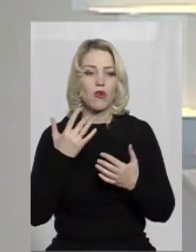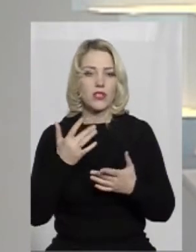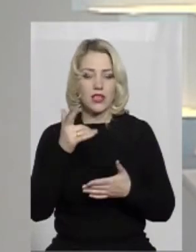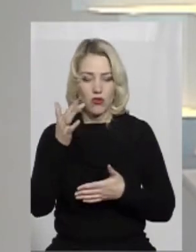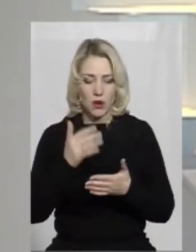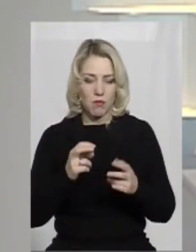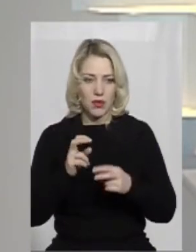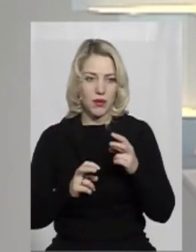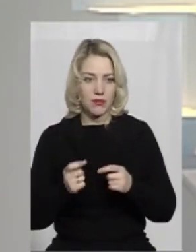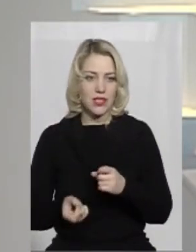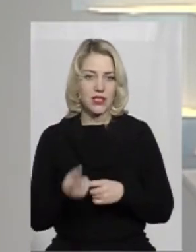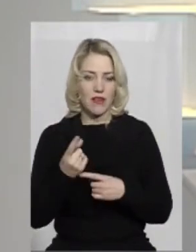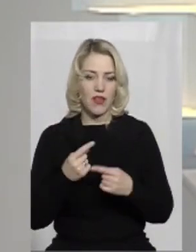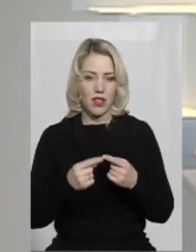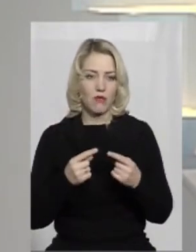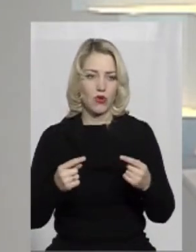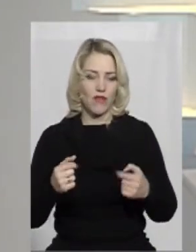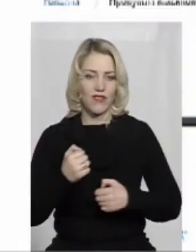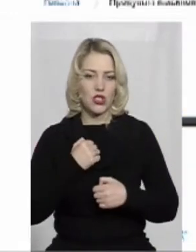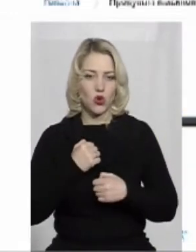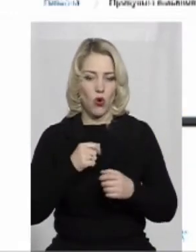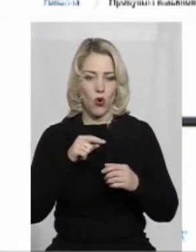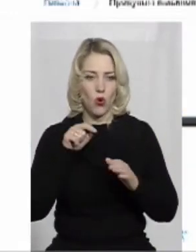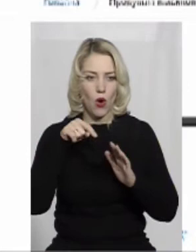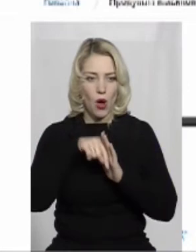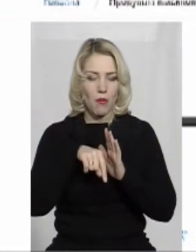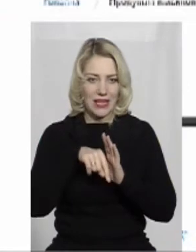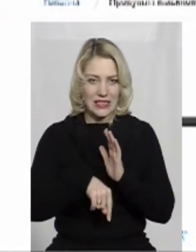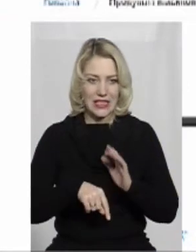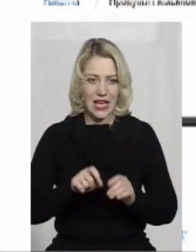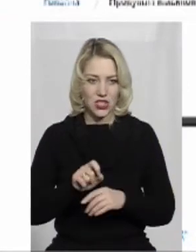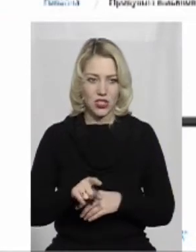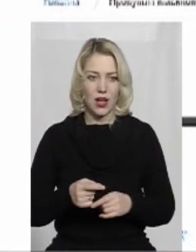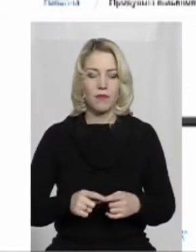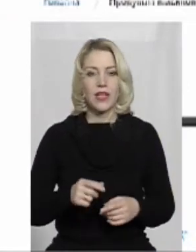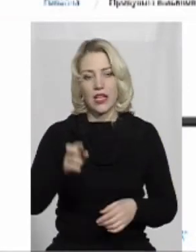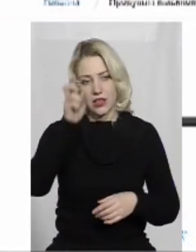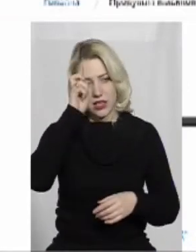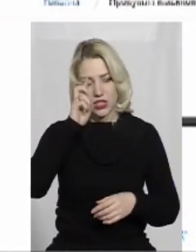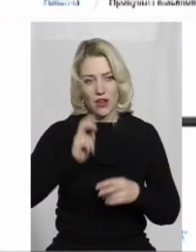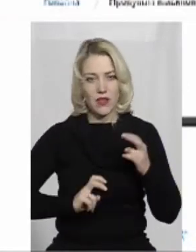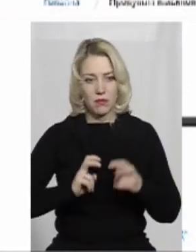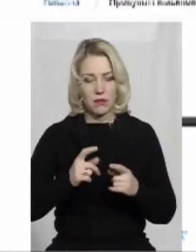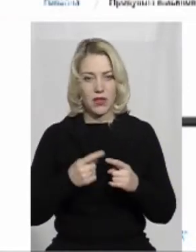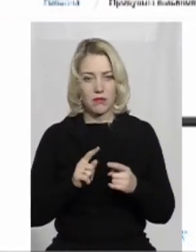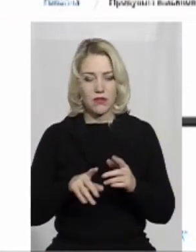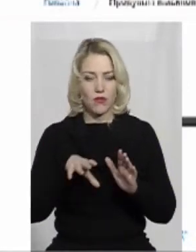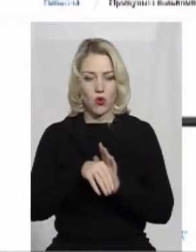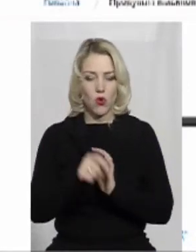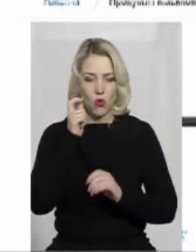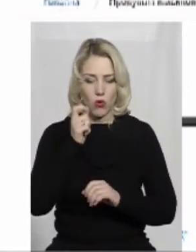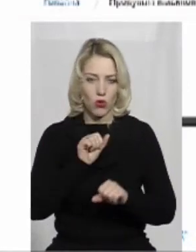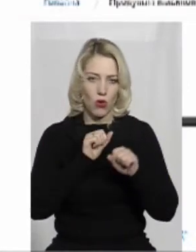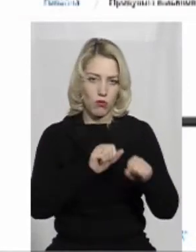асортименті підприємства з'явилась продукція саме військового призначення? Державний підприємство Хмельницького агрегатного заводу, що входить до складу